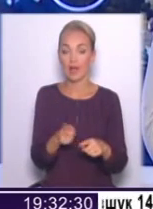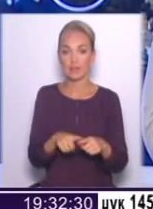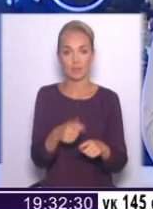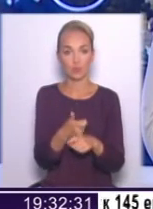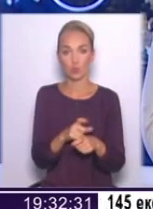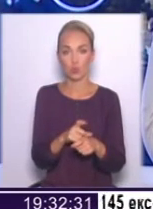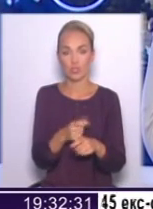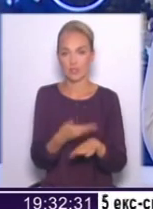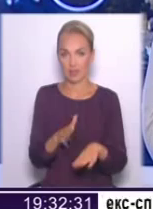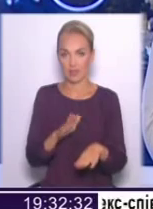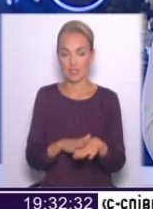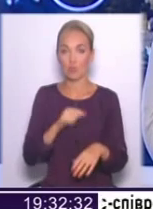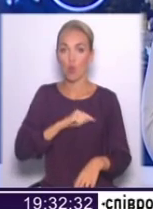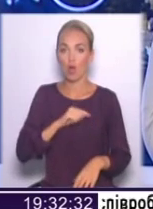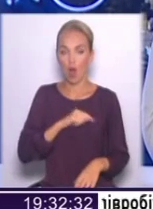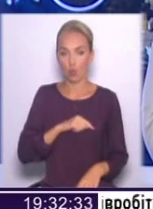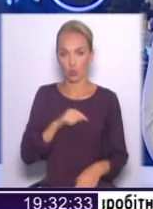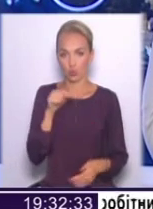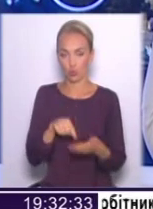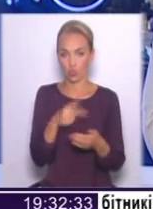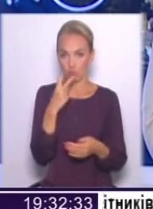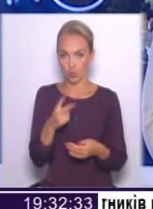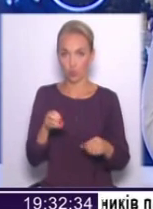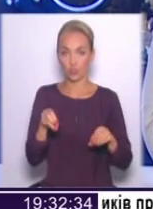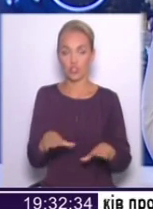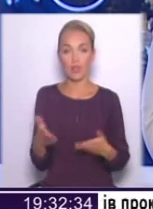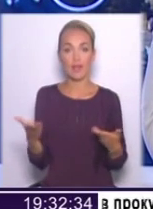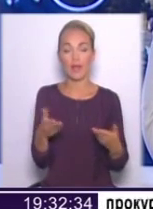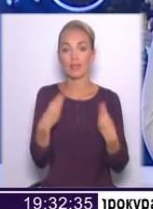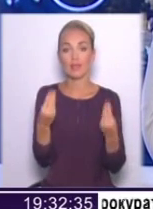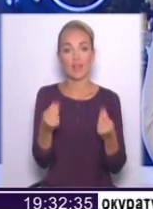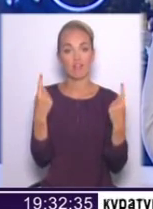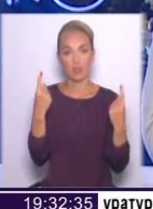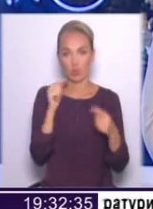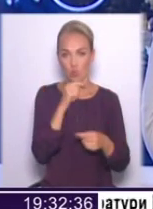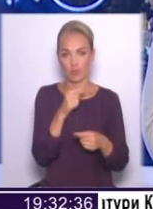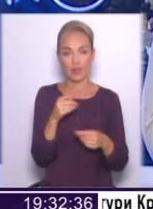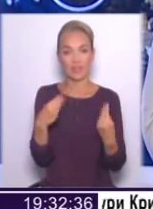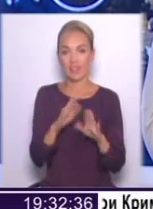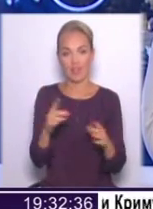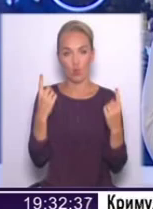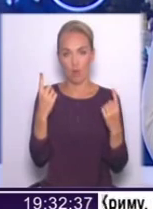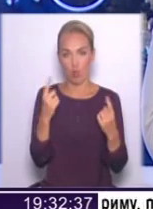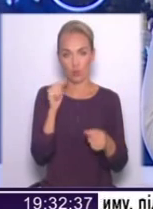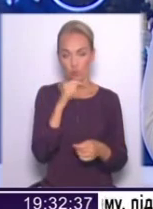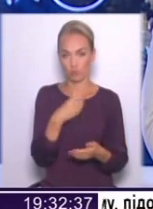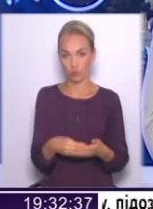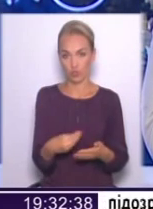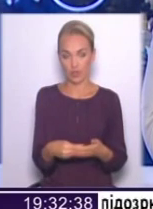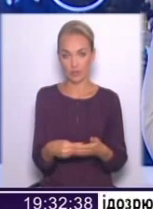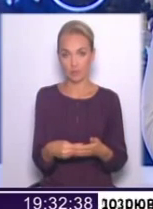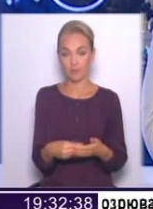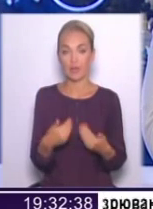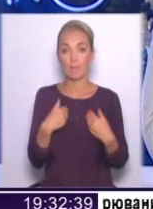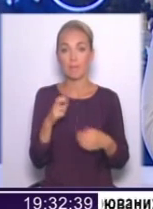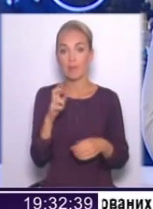складне з моральної точки, зору рішення, яке не дає великої економії, насправді, не дає глобальної економії в бюджеті, ми б